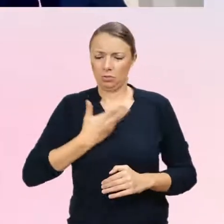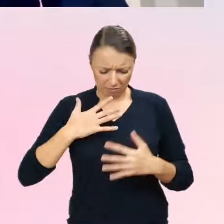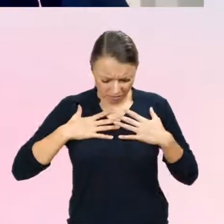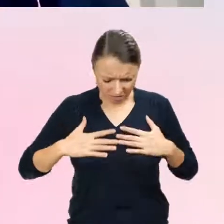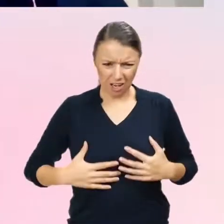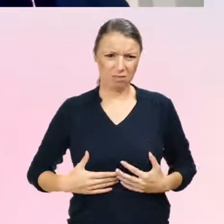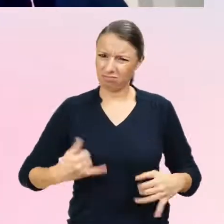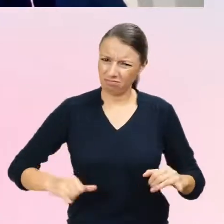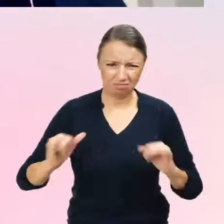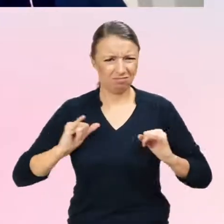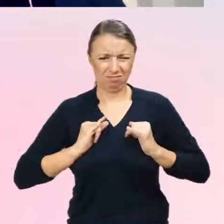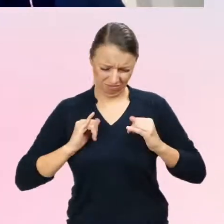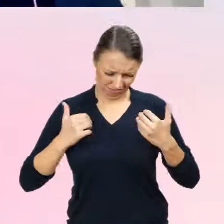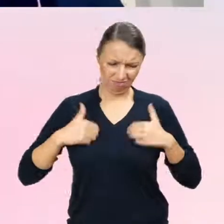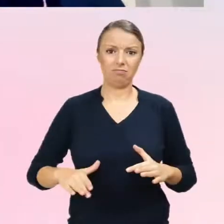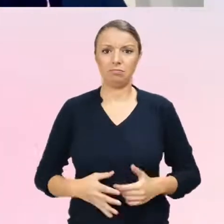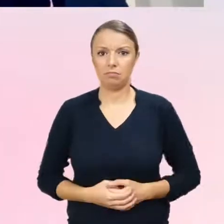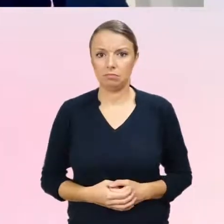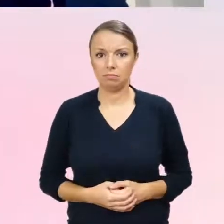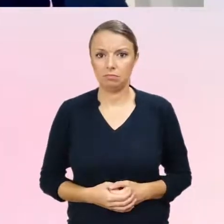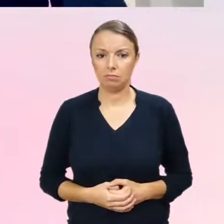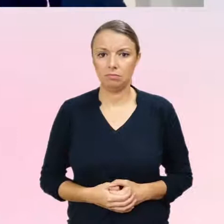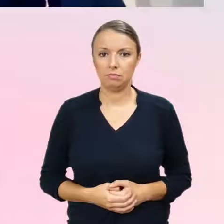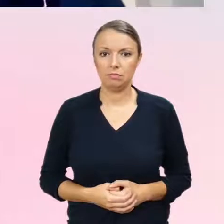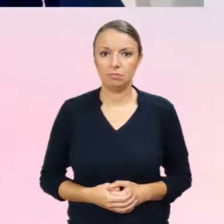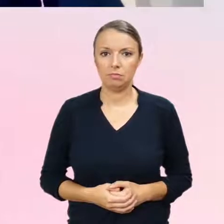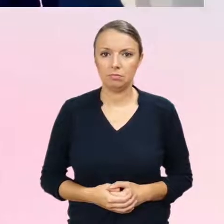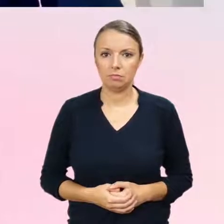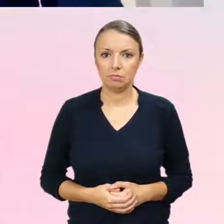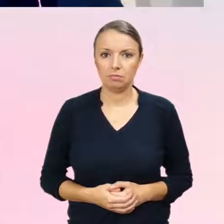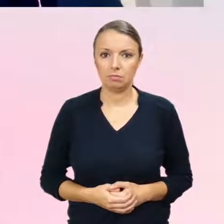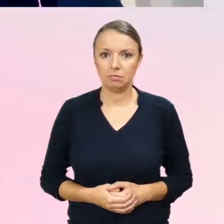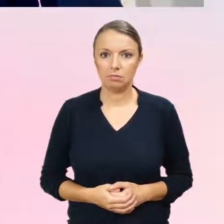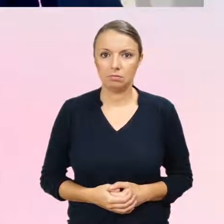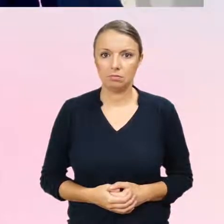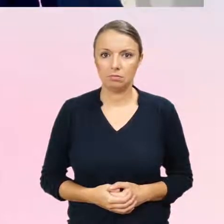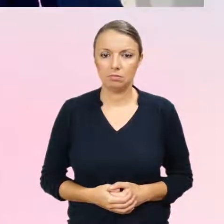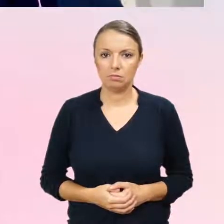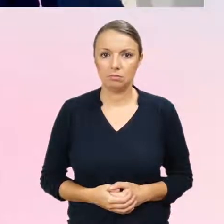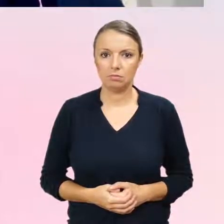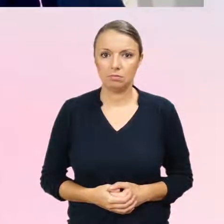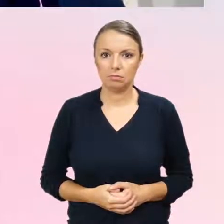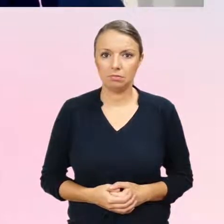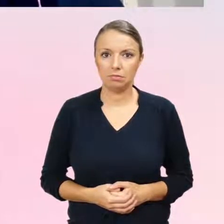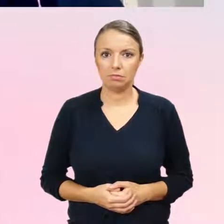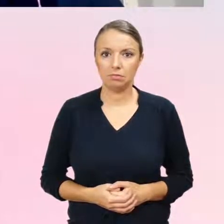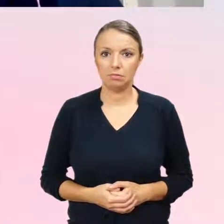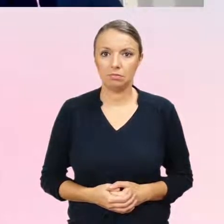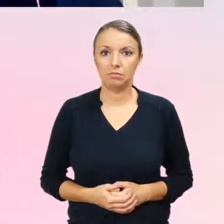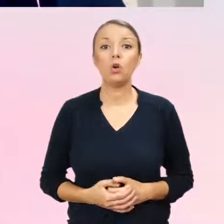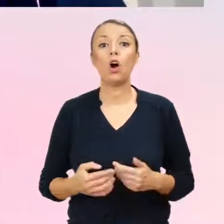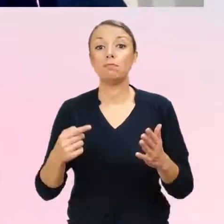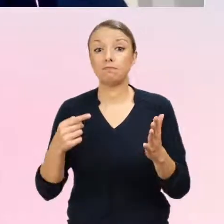I to, czy taka właśnie, czy ta